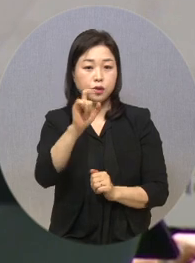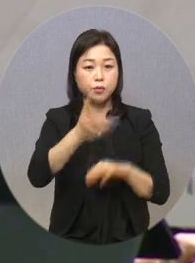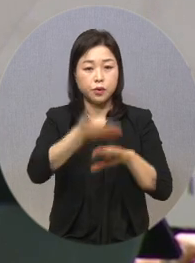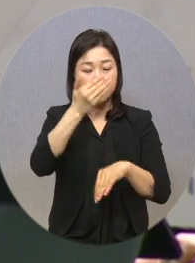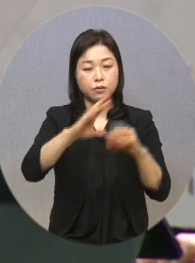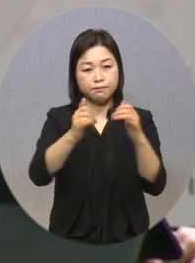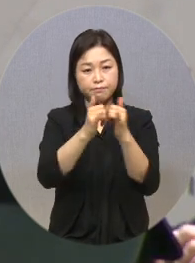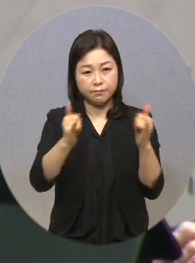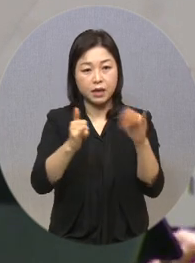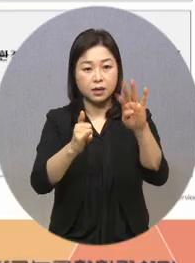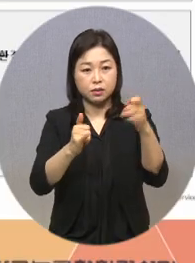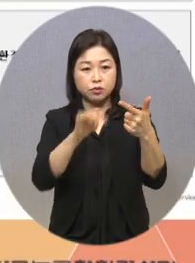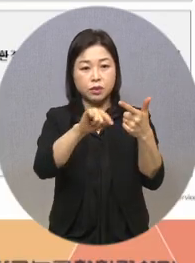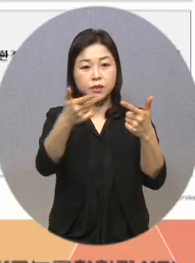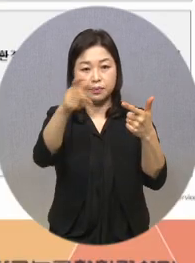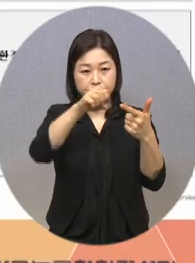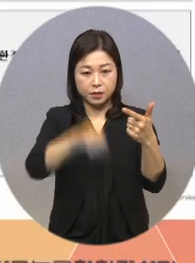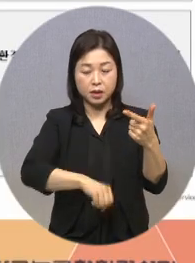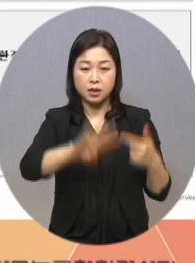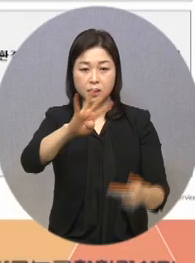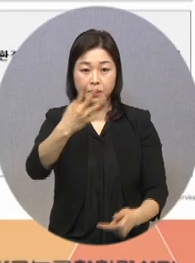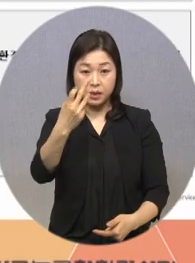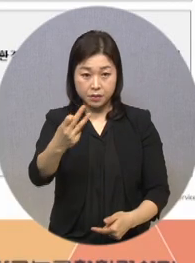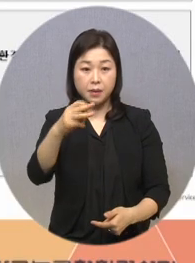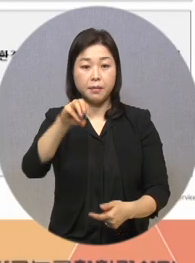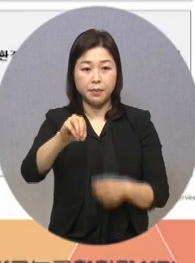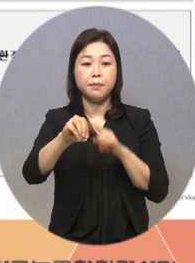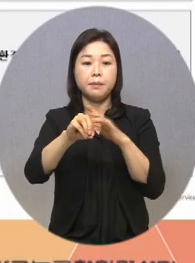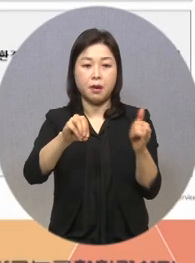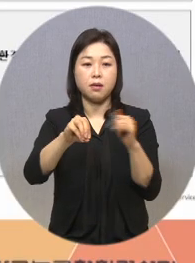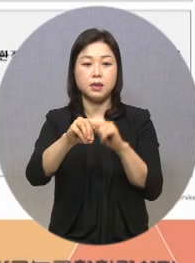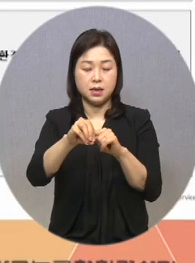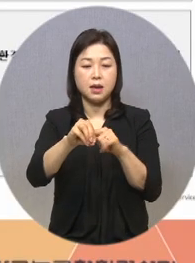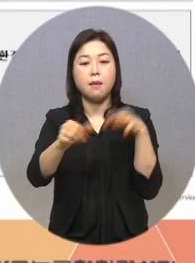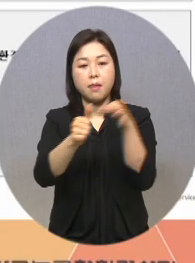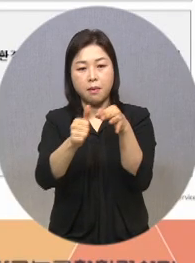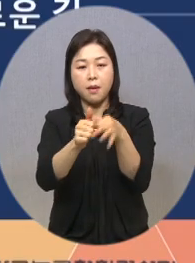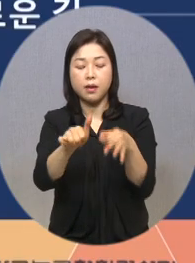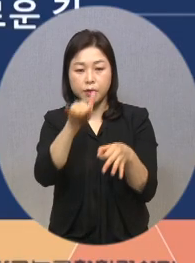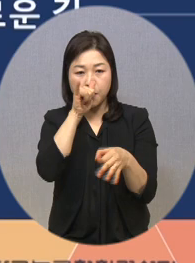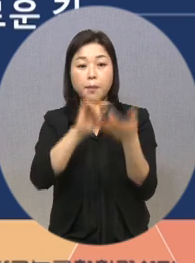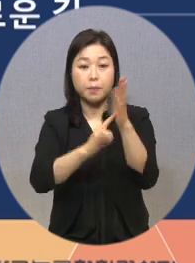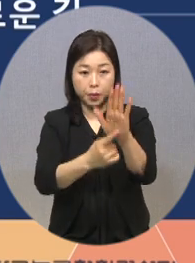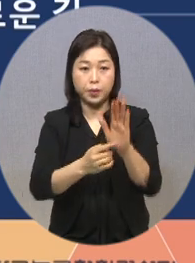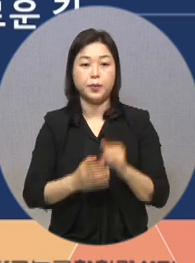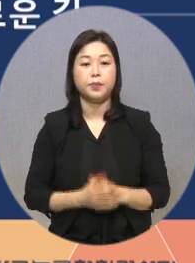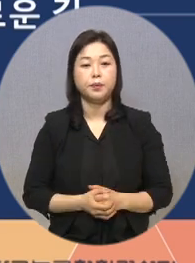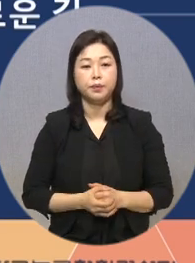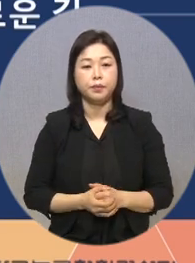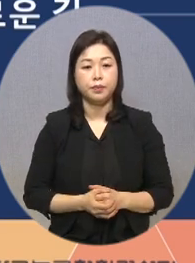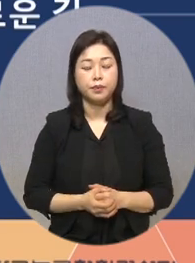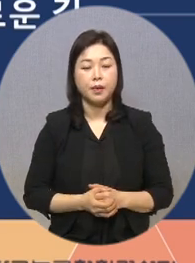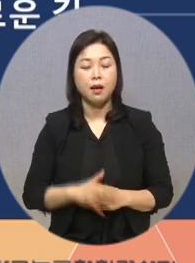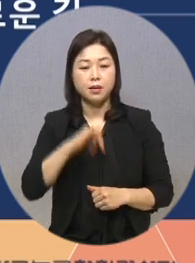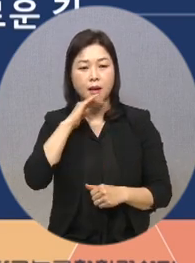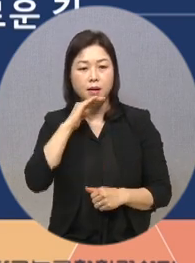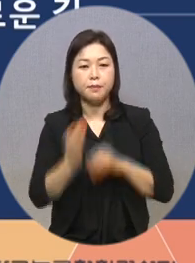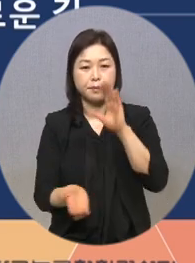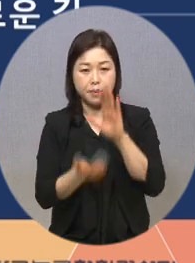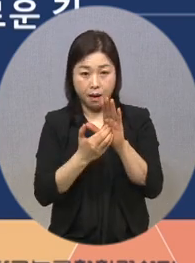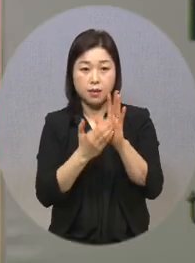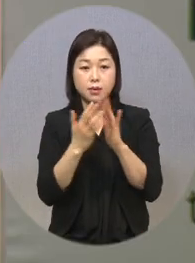46.7%인 약 413만 명이 연금을 받는 것으로 발표되었고 최고령 수급자는